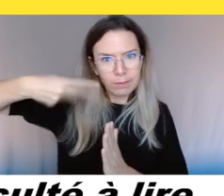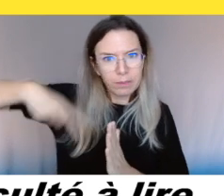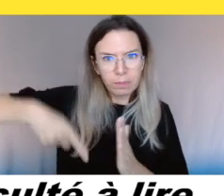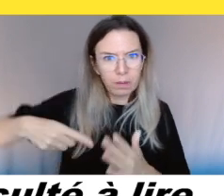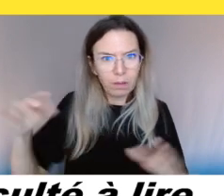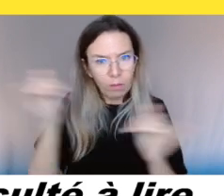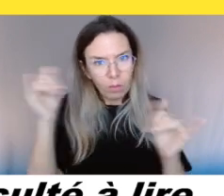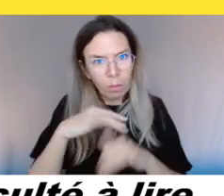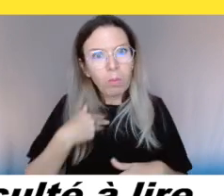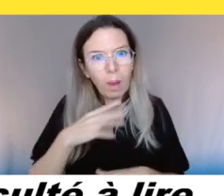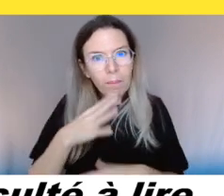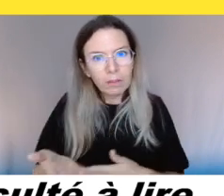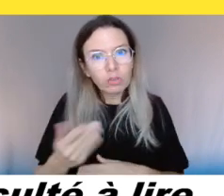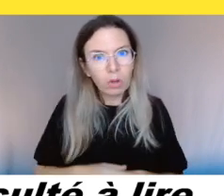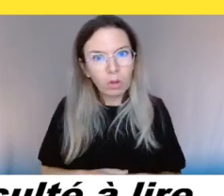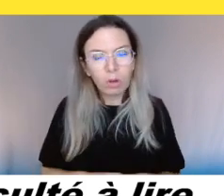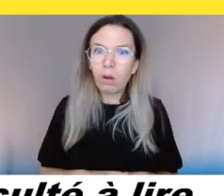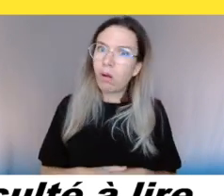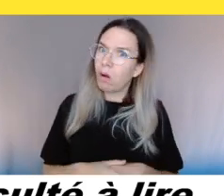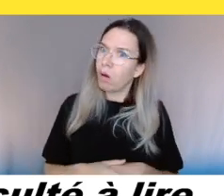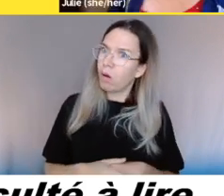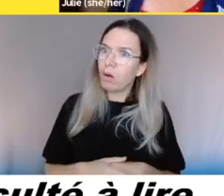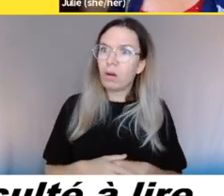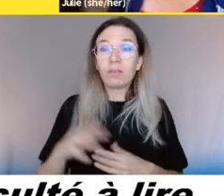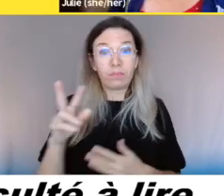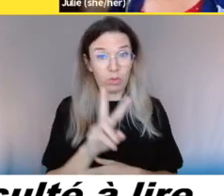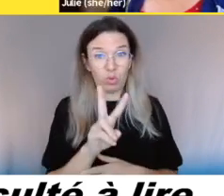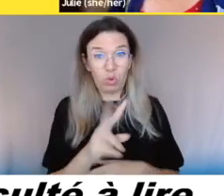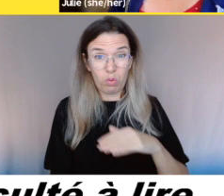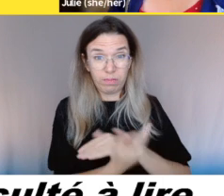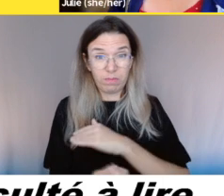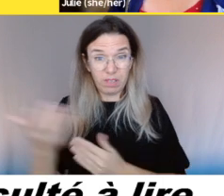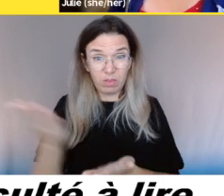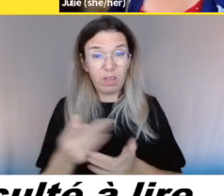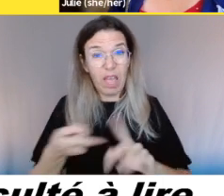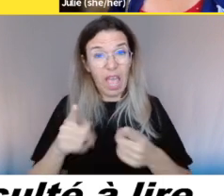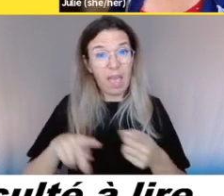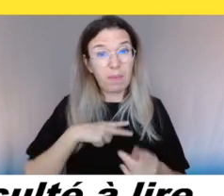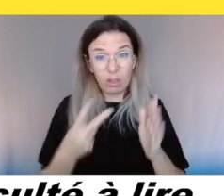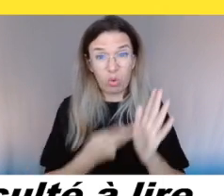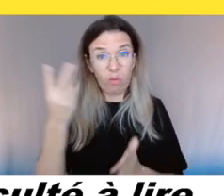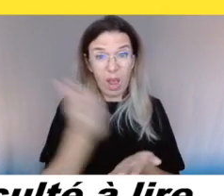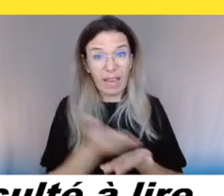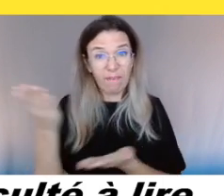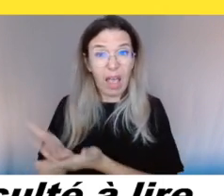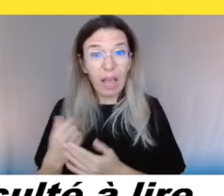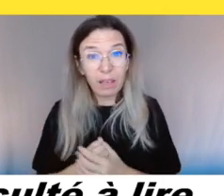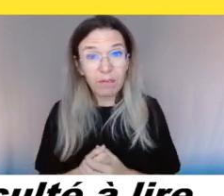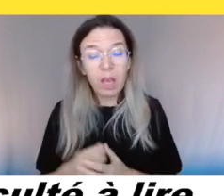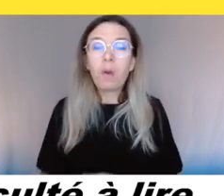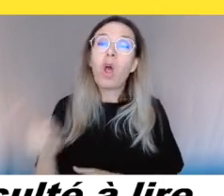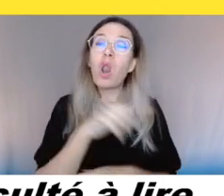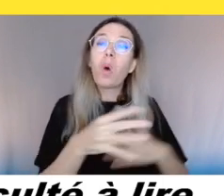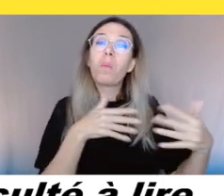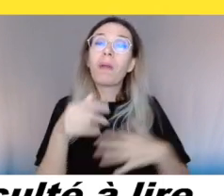employé chez Métro et la gérante elle a même dit « Ben